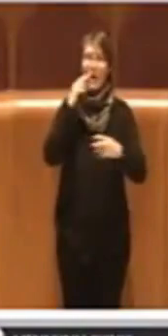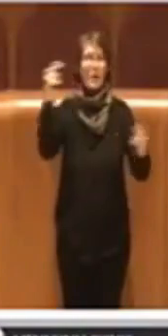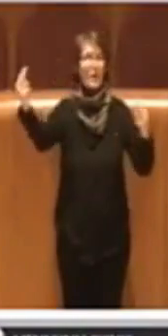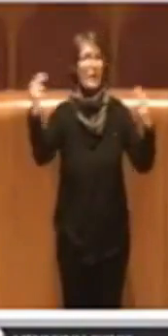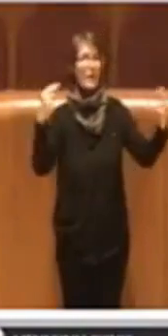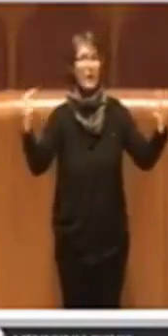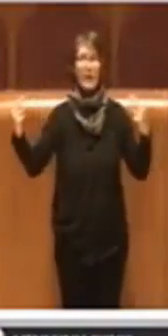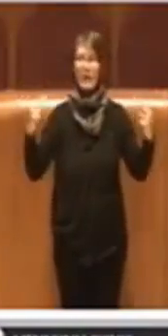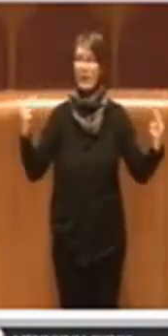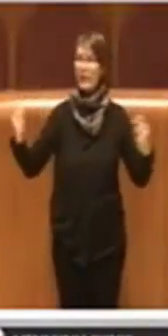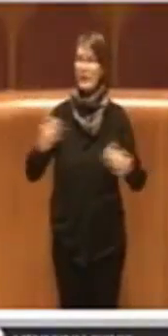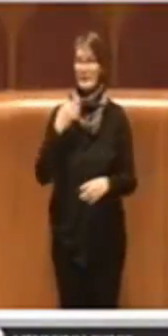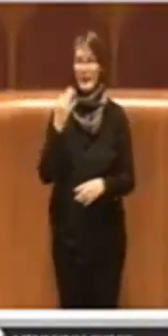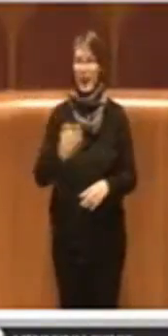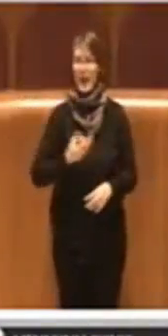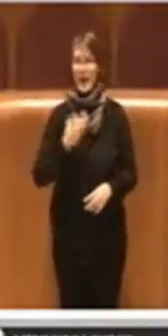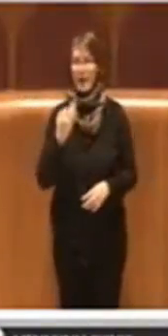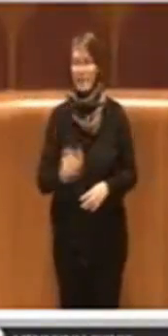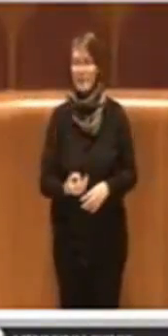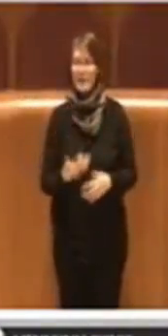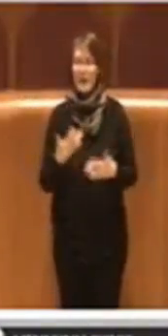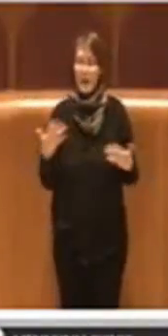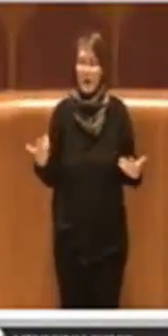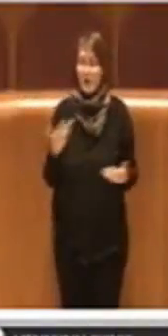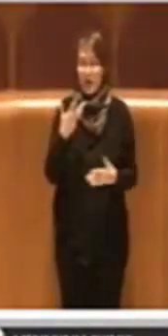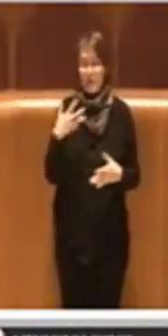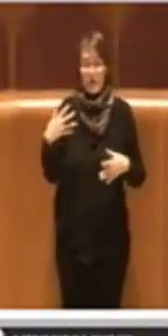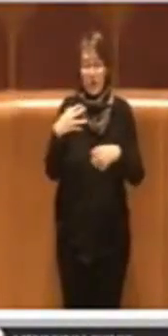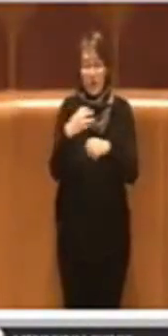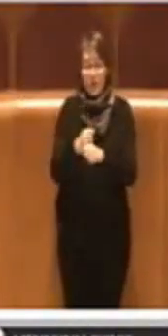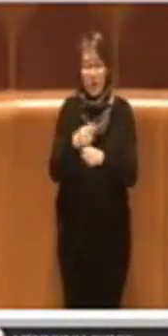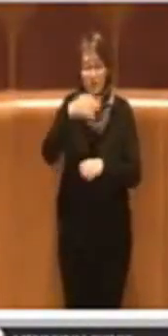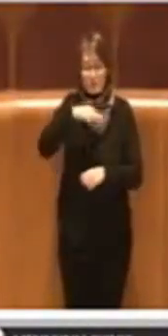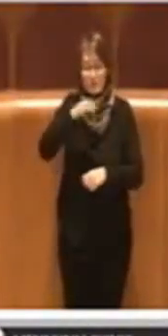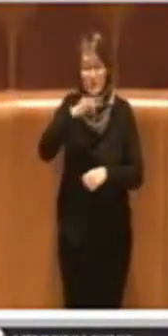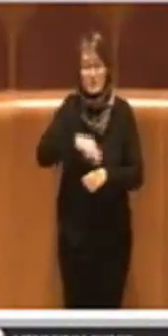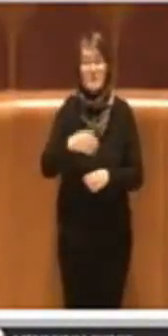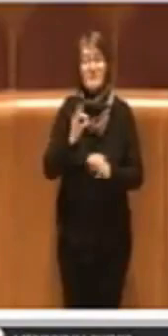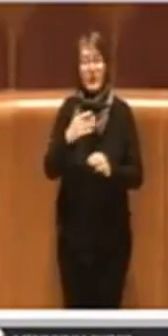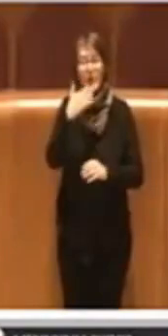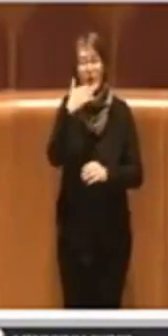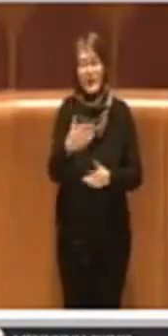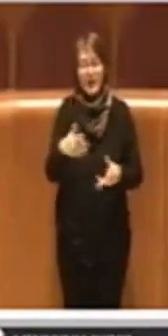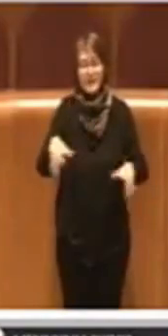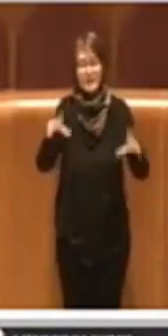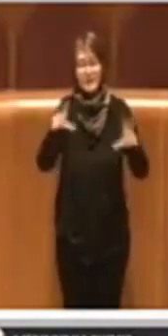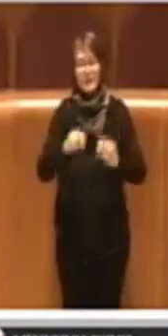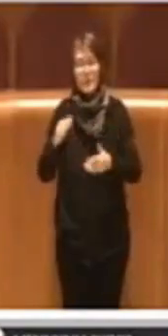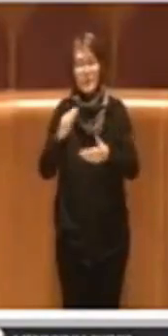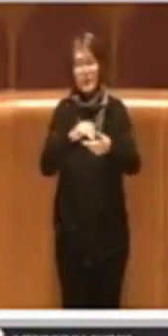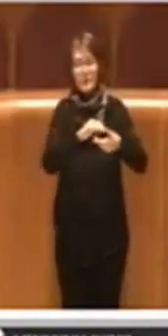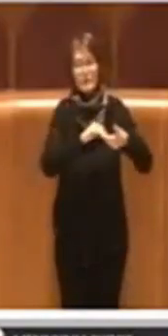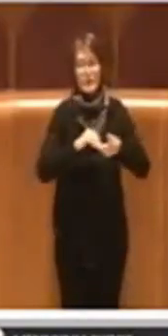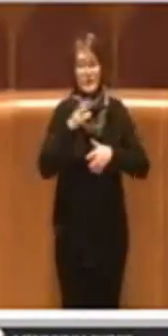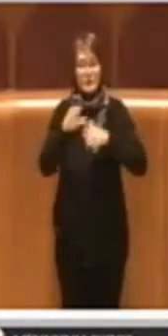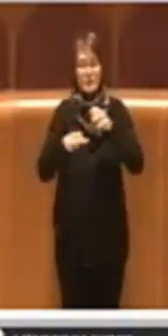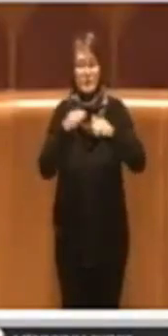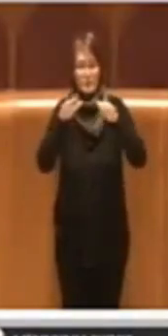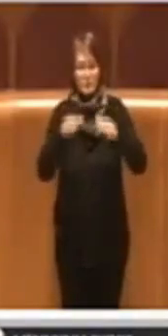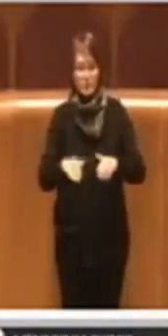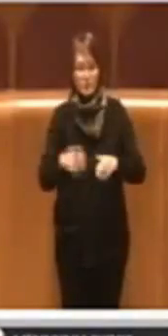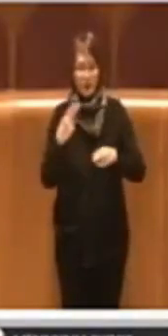Perciò vorrei concludere l'intervento ringraziando nuovamente tutte le associazioni animaliste di Roma che hanno